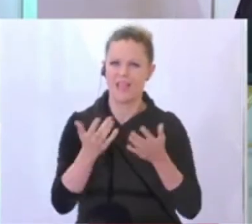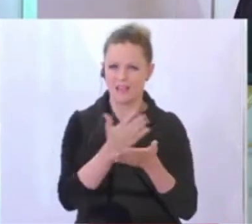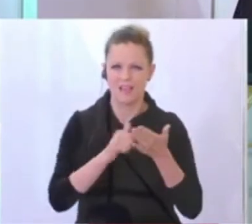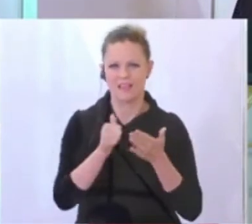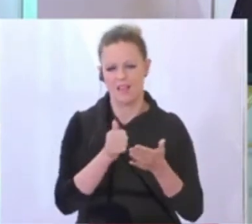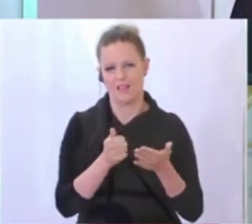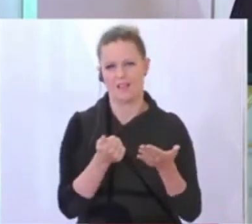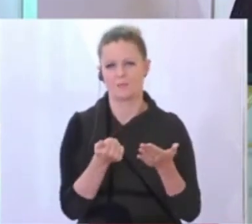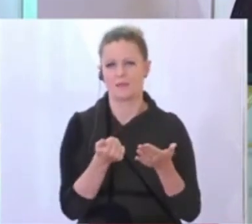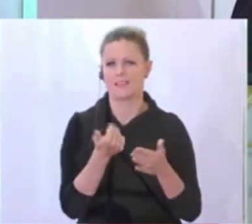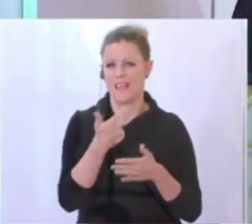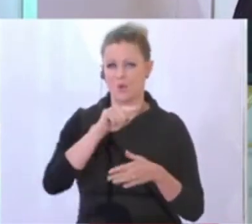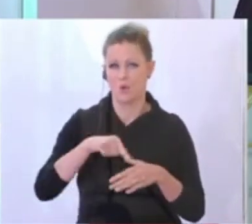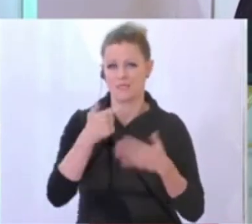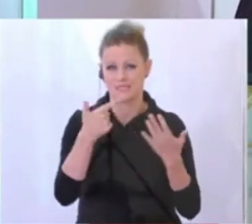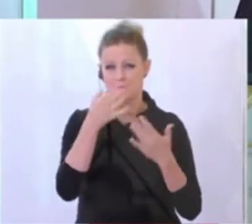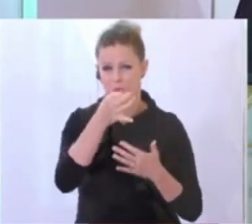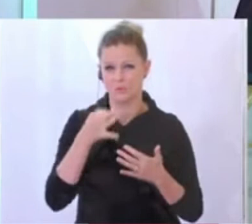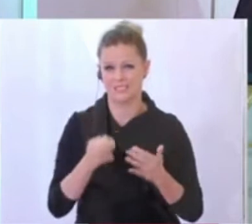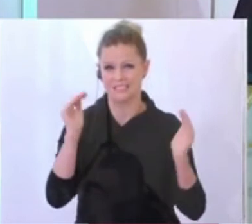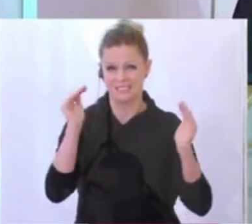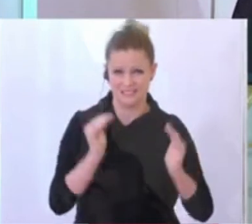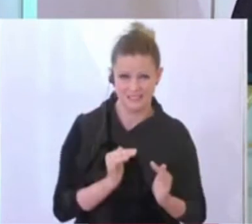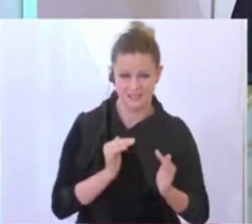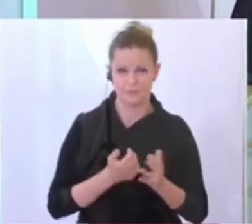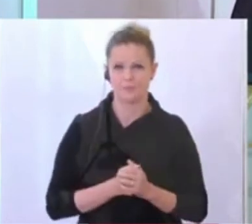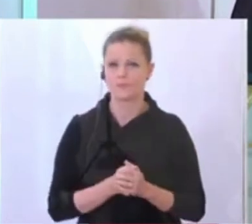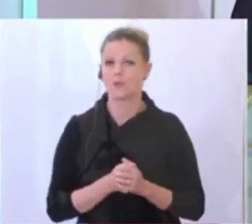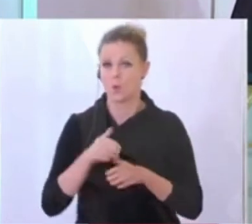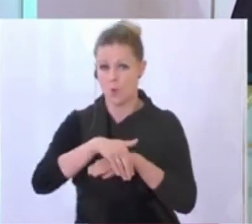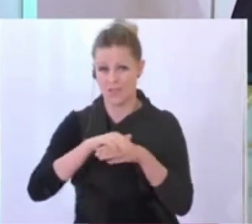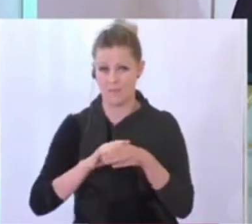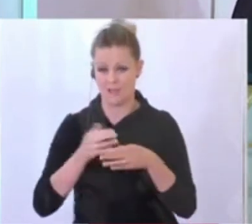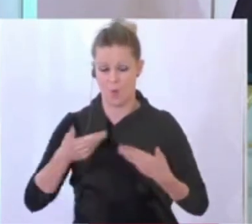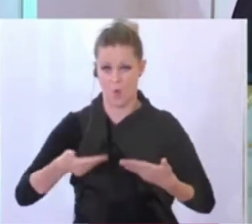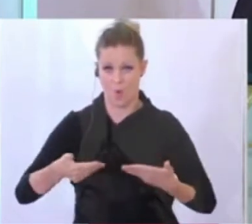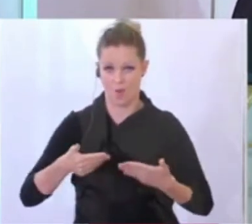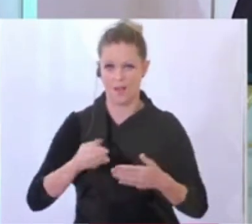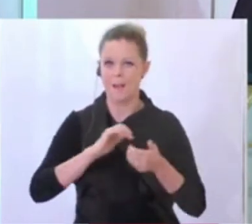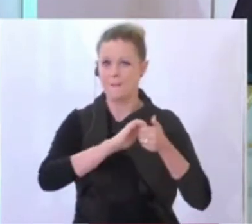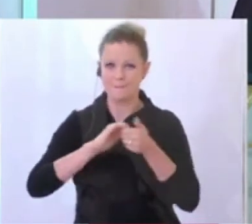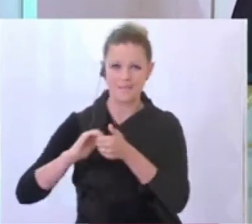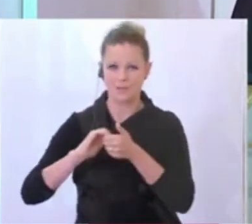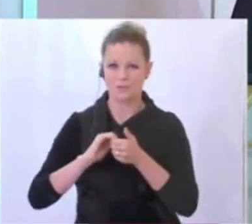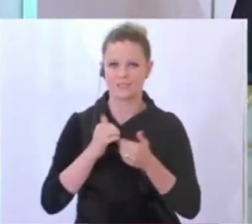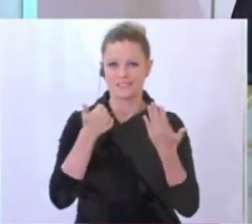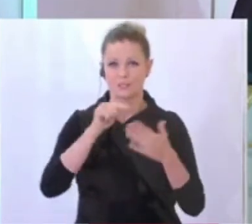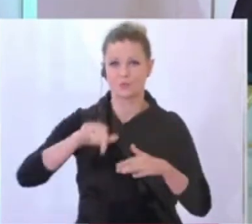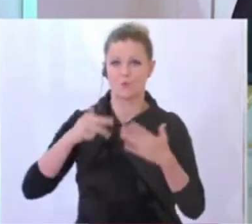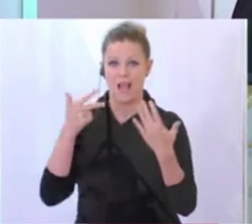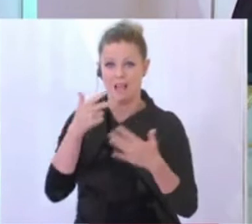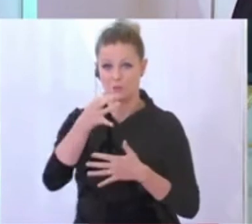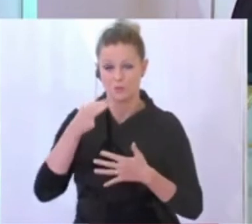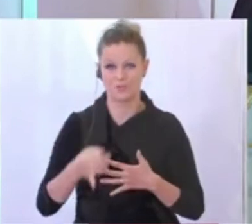,3 Prozent gegenüber der ursprünglichen Planung zu verzeichnen haben und die Gemeinden für heuer minus 6,8 Prozent